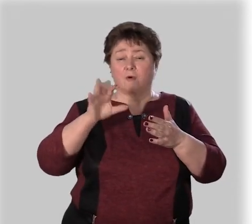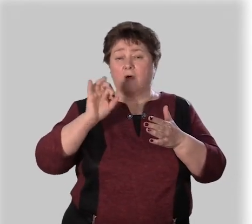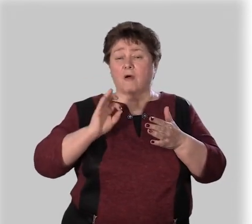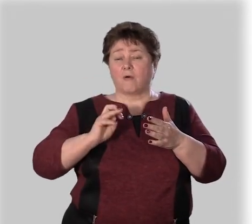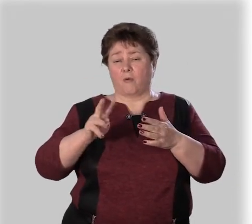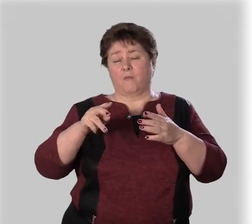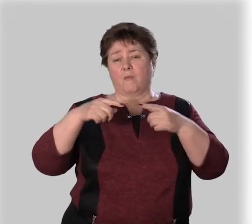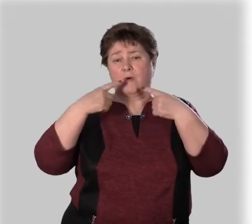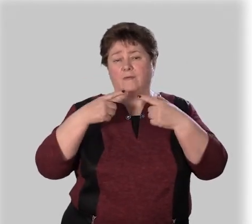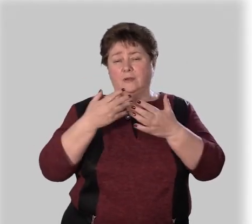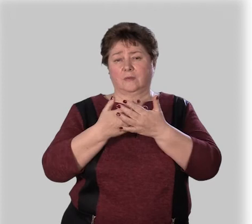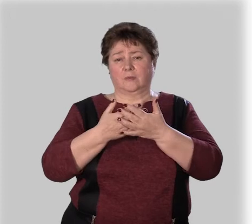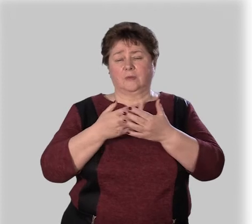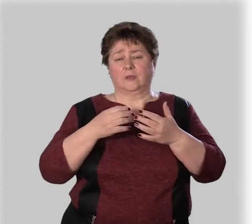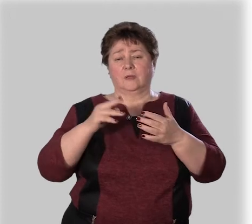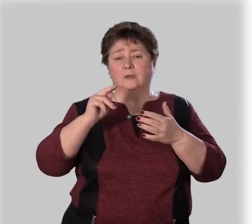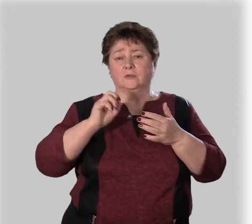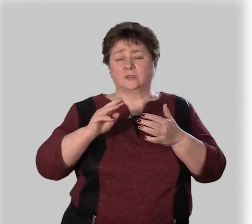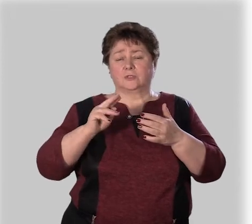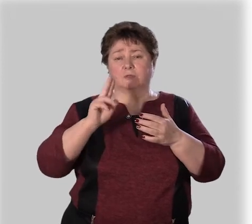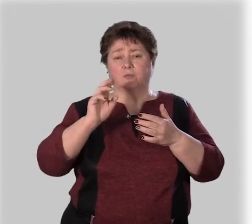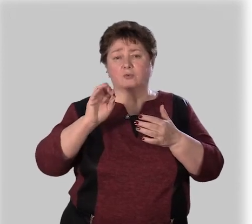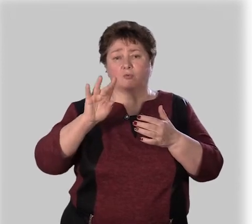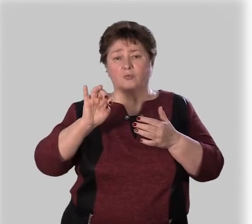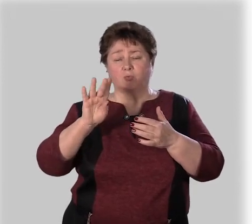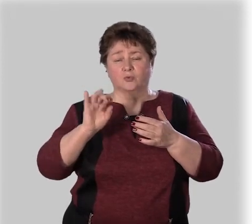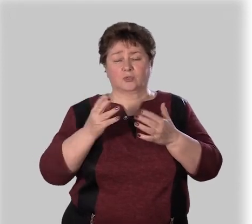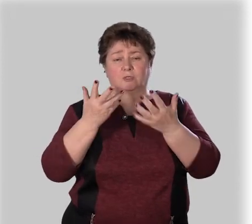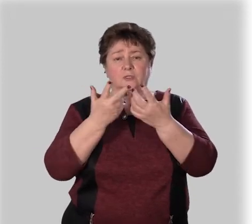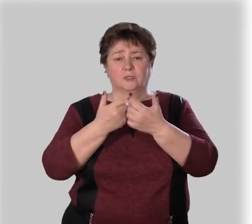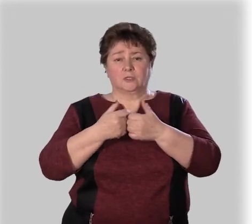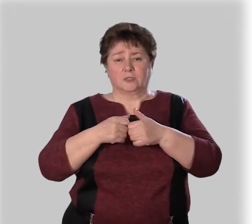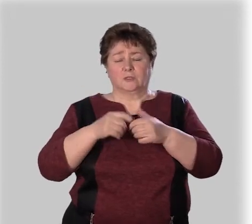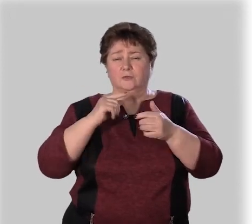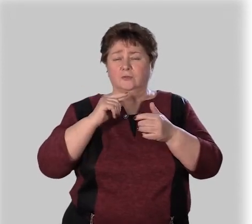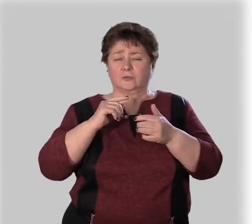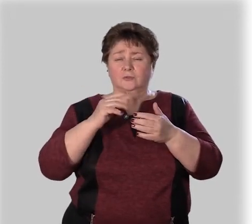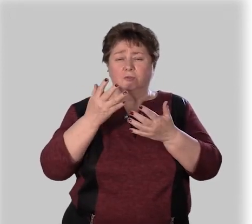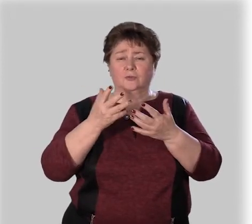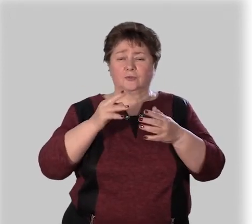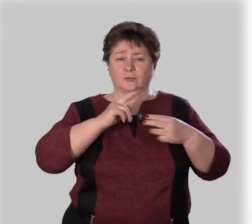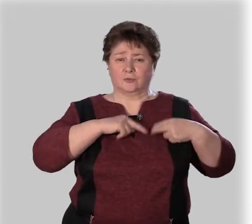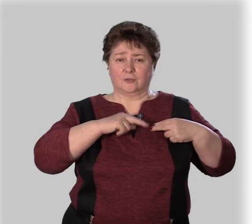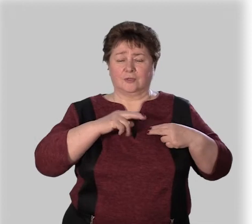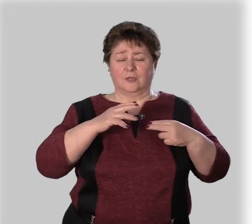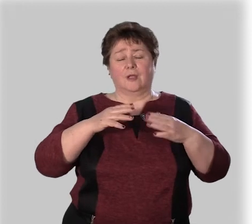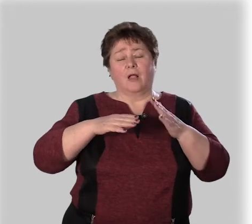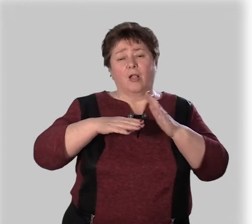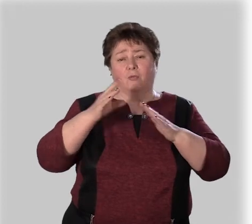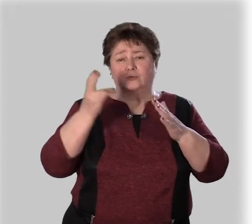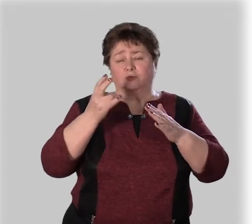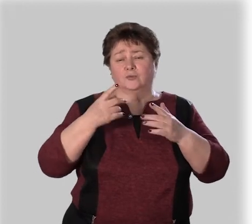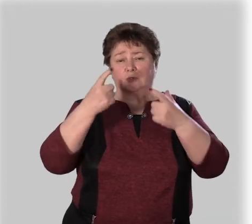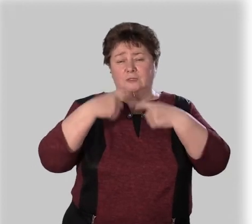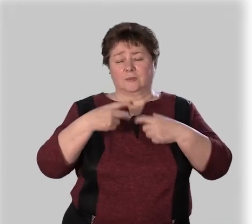о ком говорят. Например, «чем кумушек считать трудиться, не лучше ли на себя кума